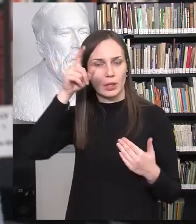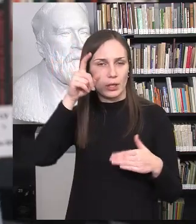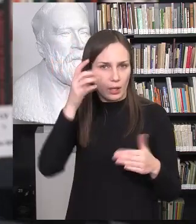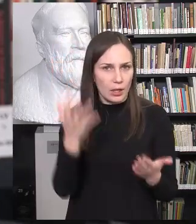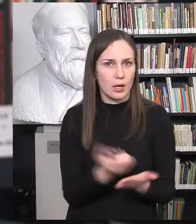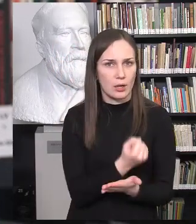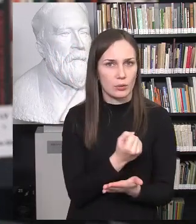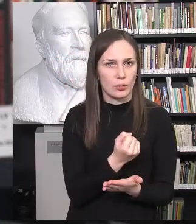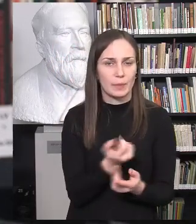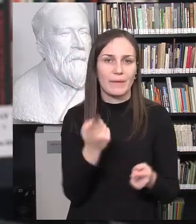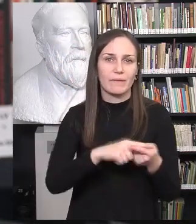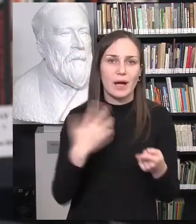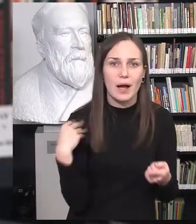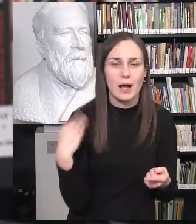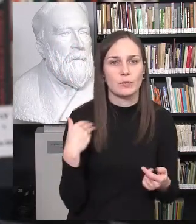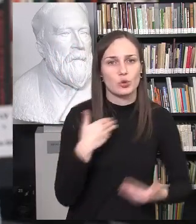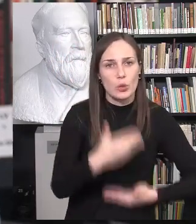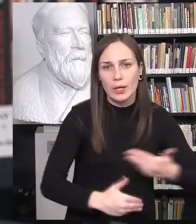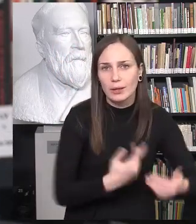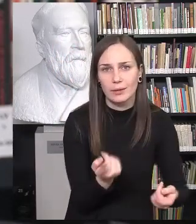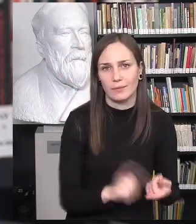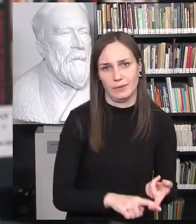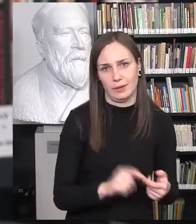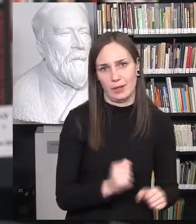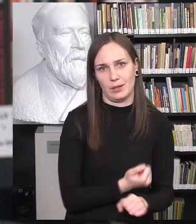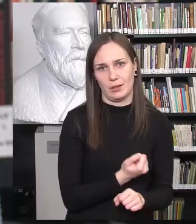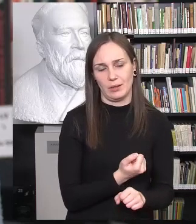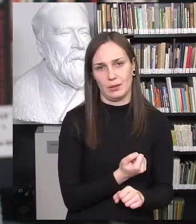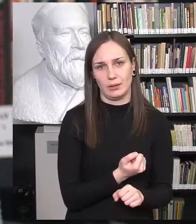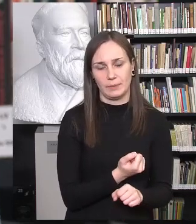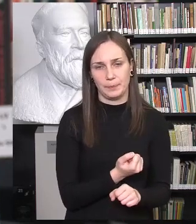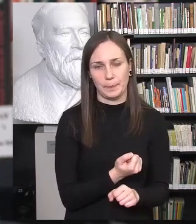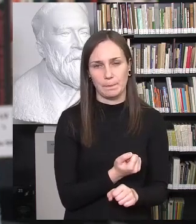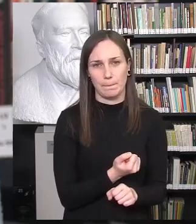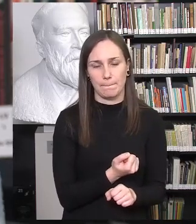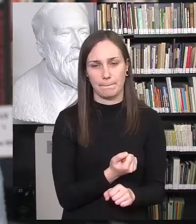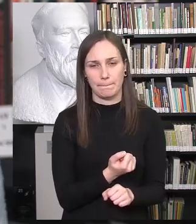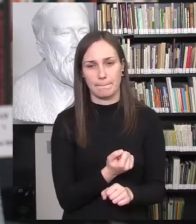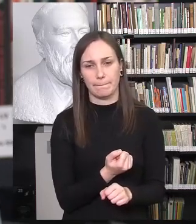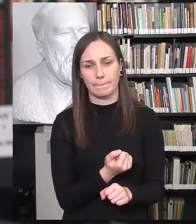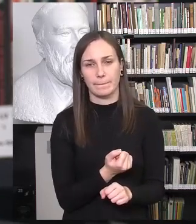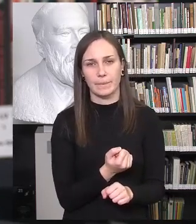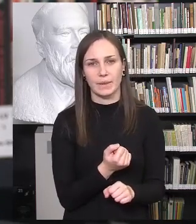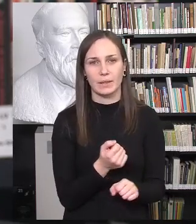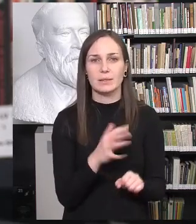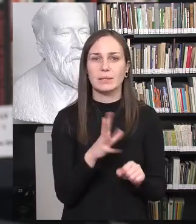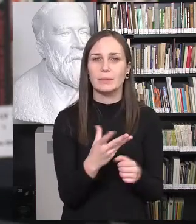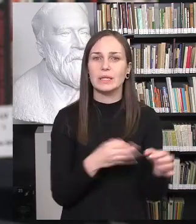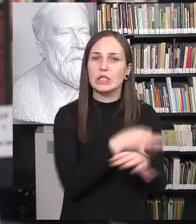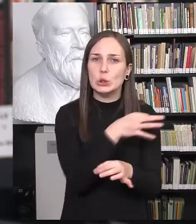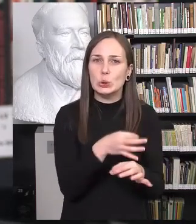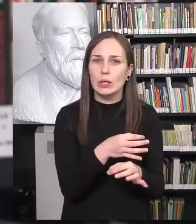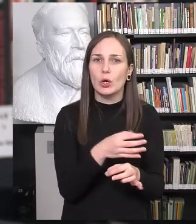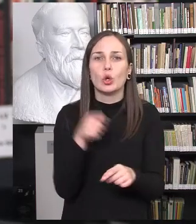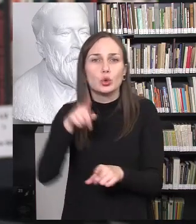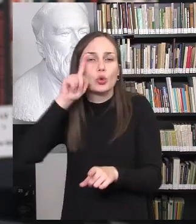bet žinoma pagal jų amžių, raidą, ne, nes tada iš karto, žinot, prasite tokia, nu, tokia, netinkama diskusija. Tai kada jūs norite,